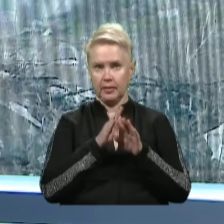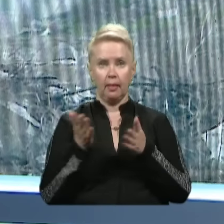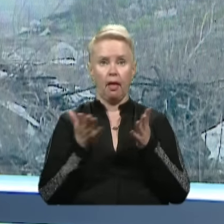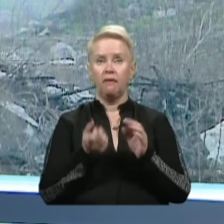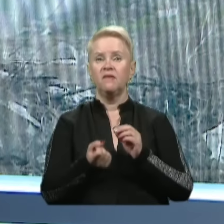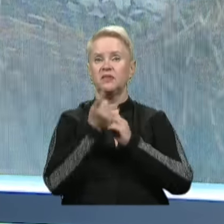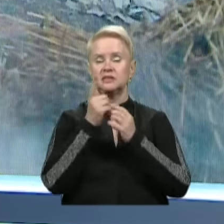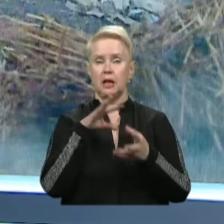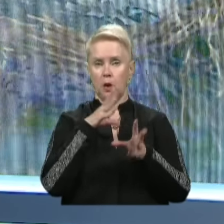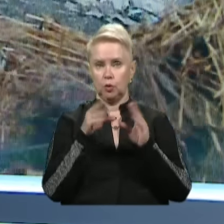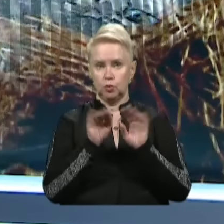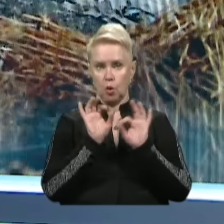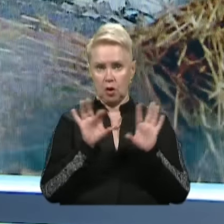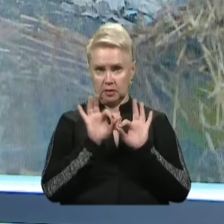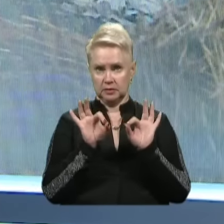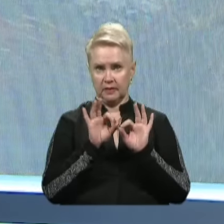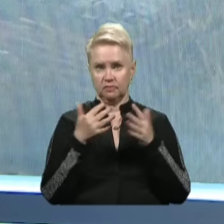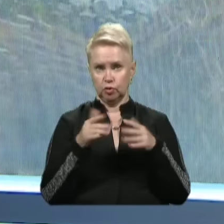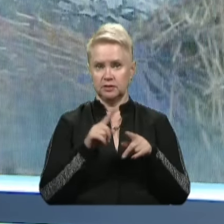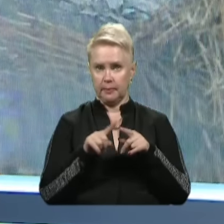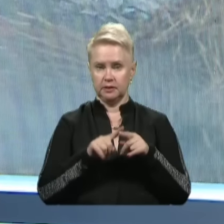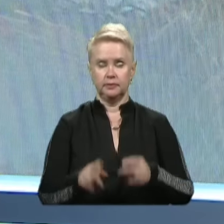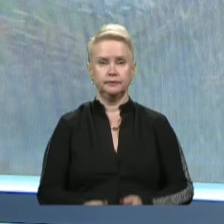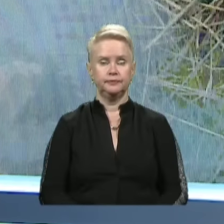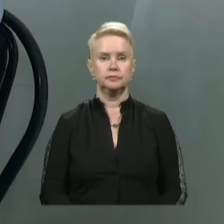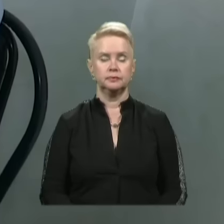Яким виявився результат, розкажемо вже за мить.